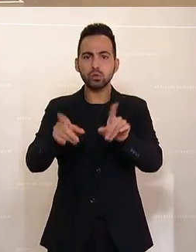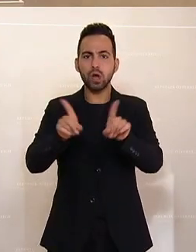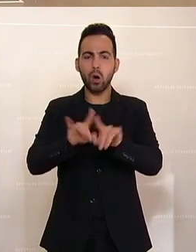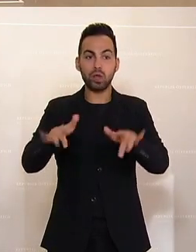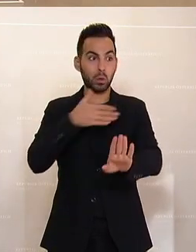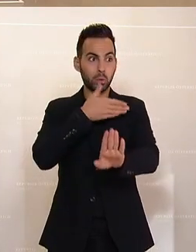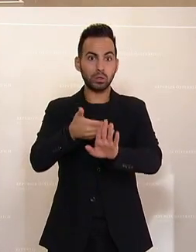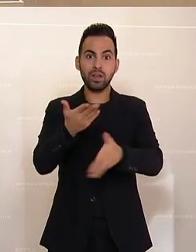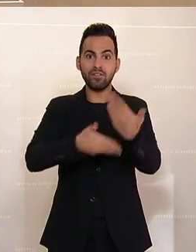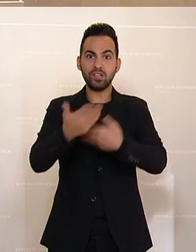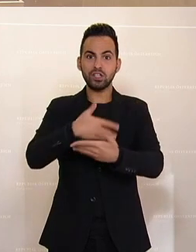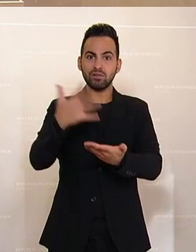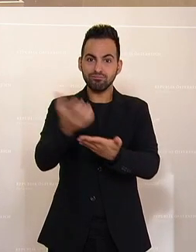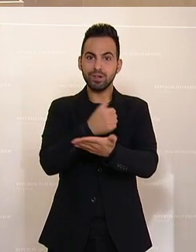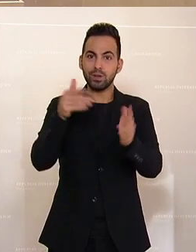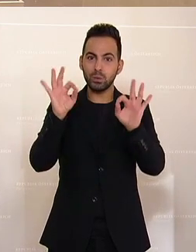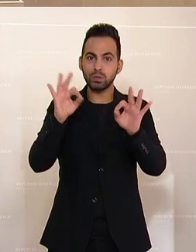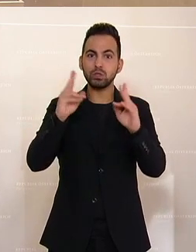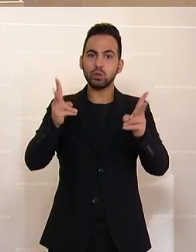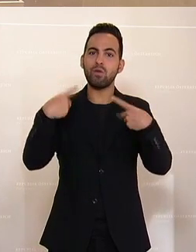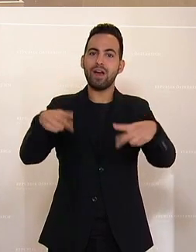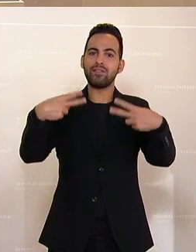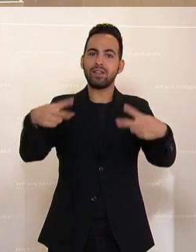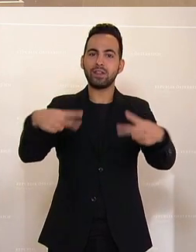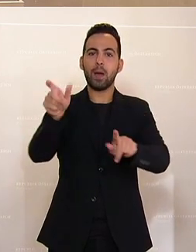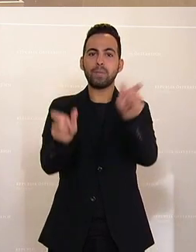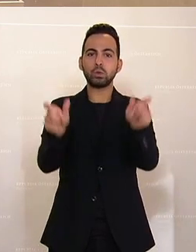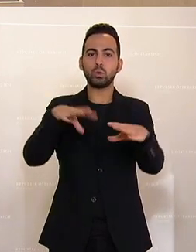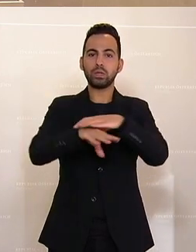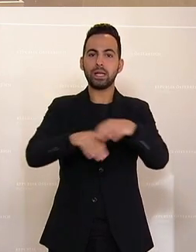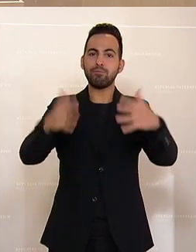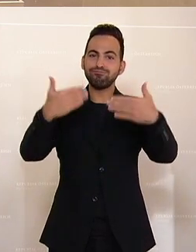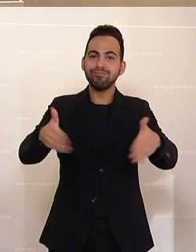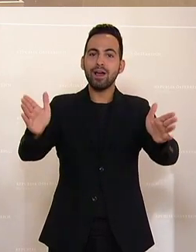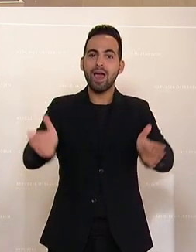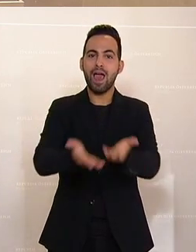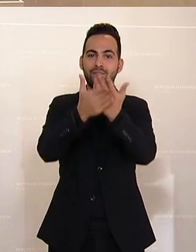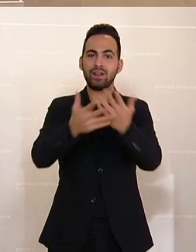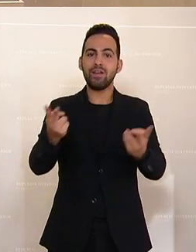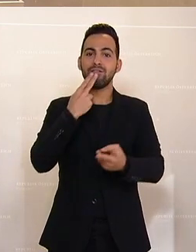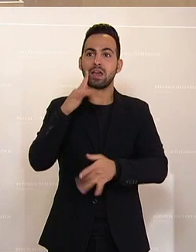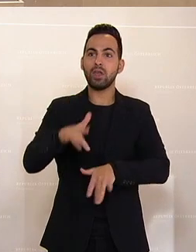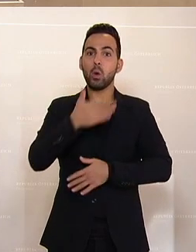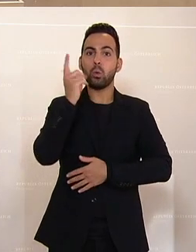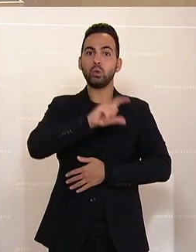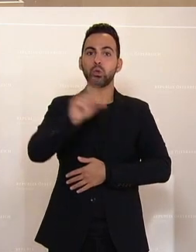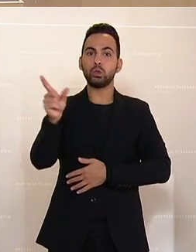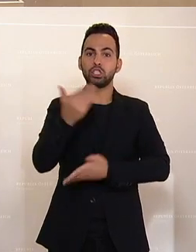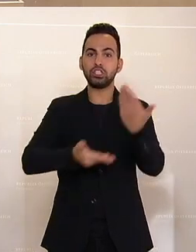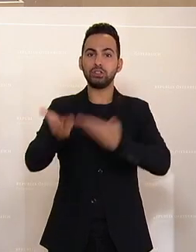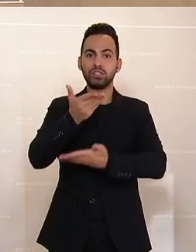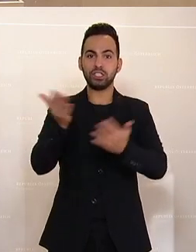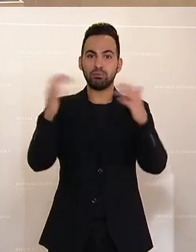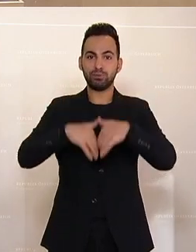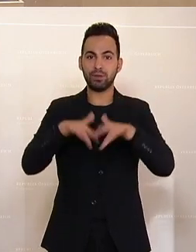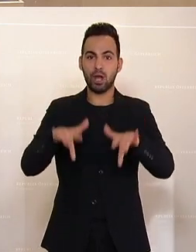bewährten Wirtschaftsrichtlinien erforderlich sein, um Personen und Unternehmen zu helfen, die durch diese Maßnahmen unverschuldet in wirtschaftliche Schwierigkeiten geraten können.